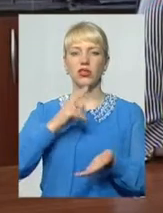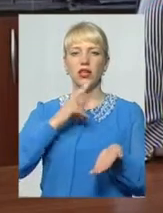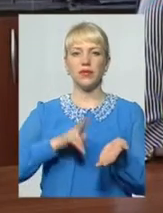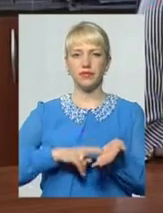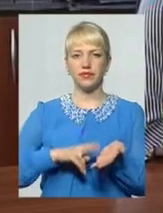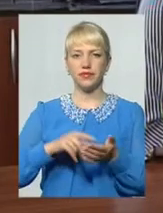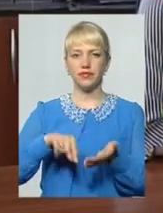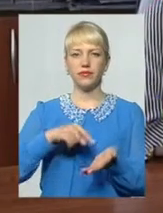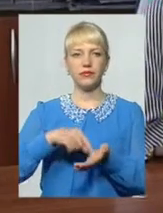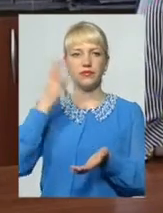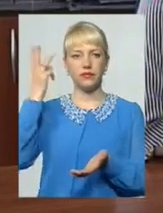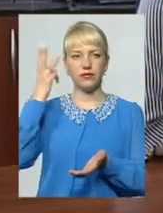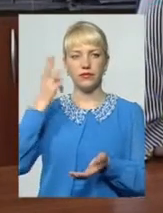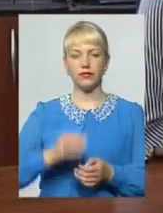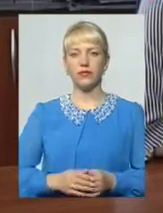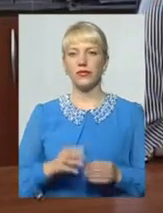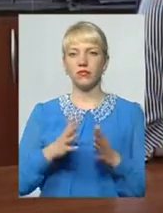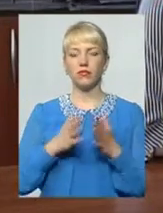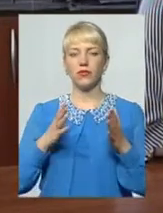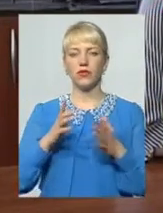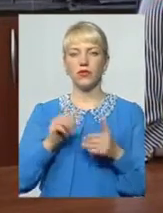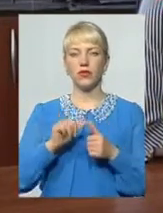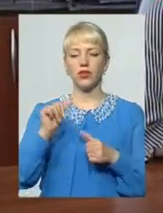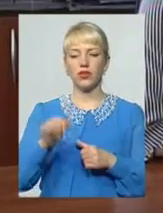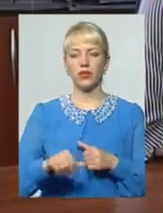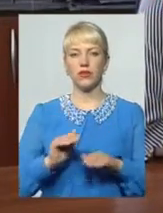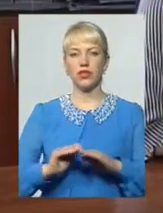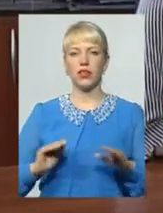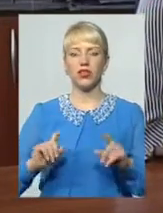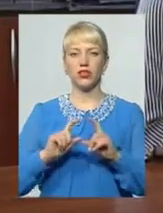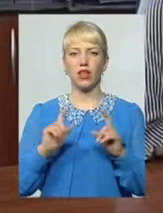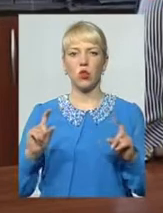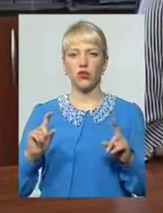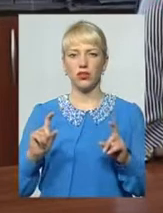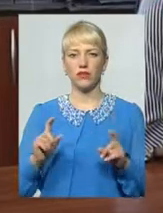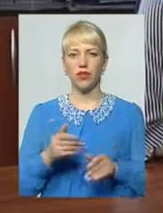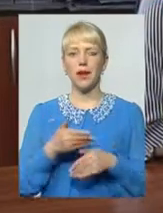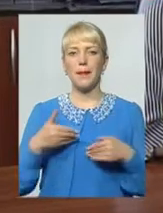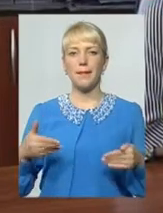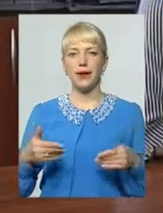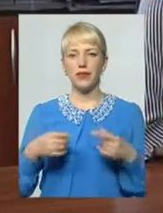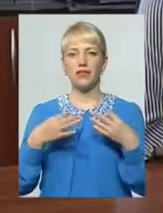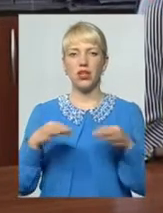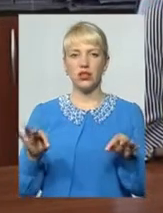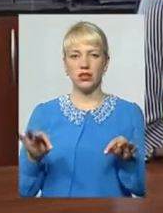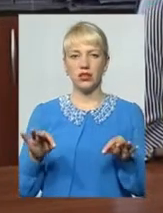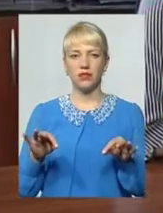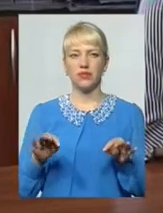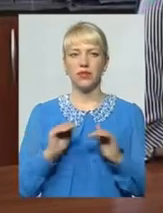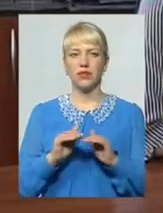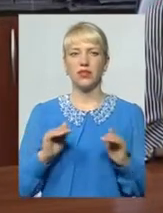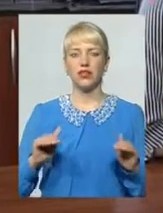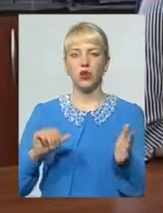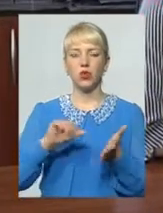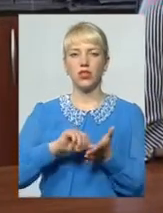проживання у Хмельницькому Більше окрім дитячих садочків, ми звільнили дітей